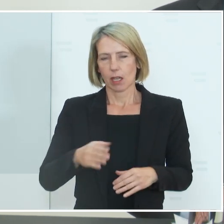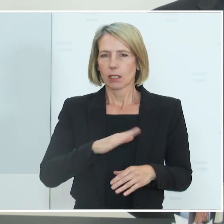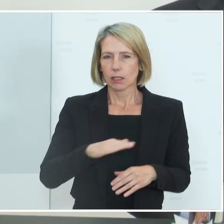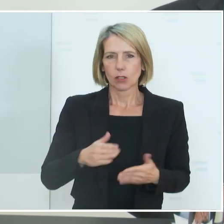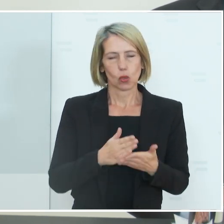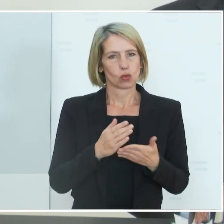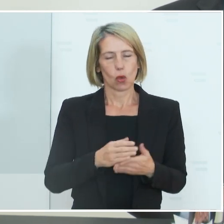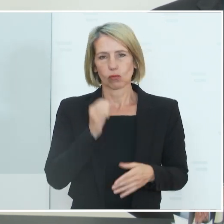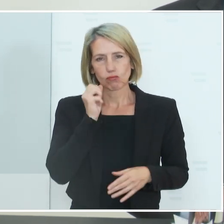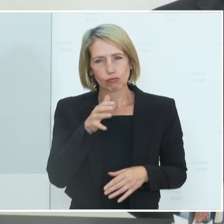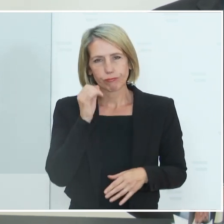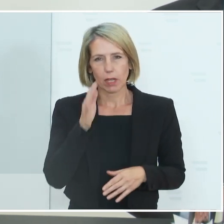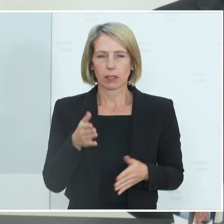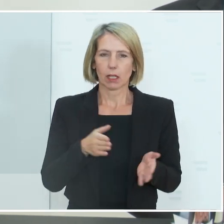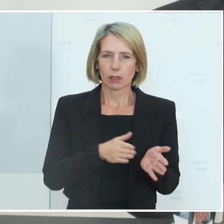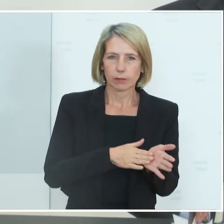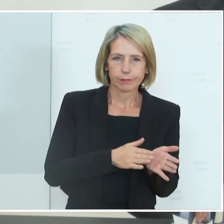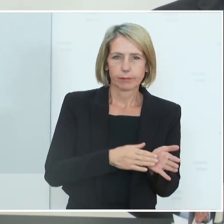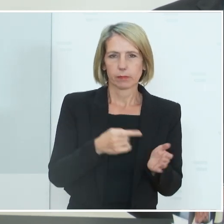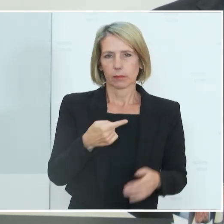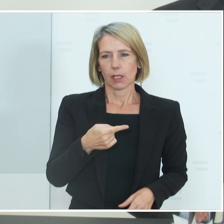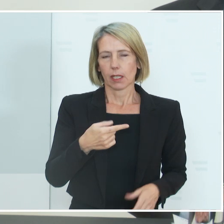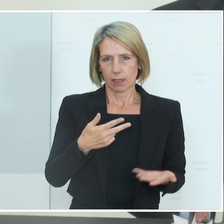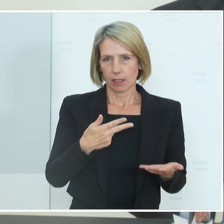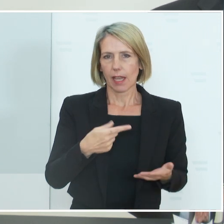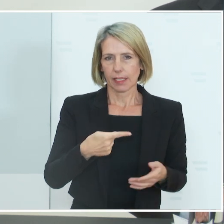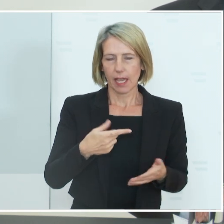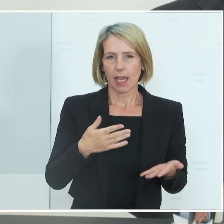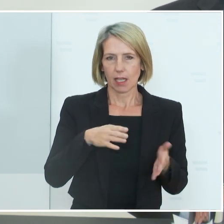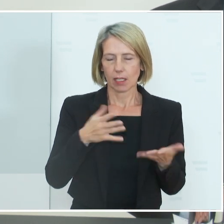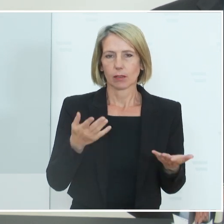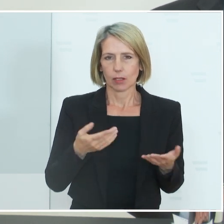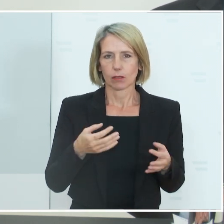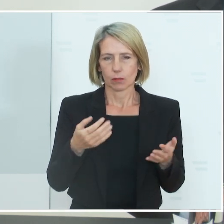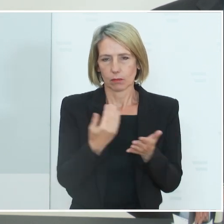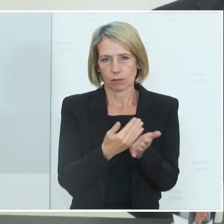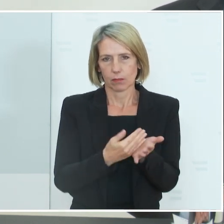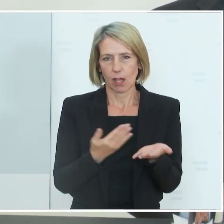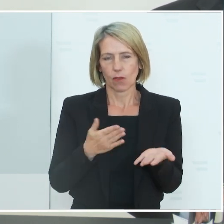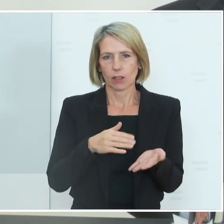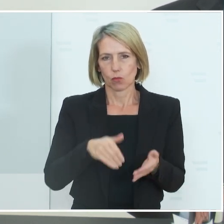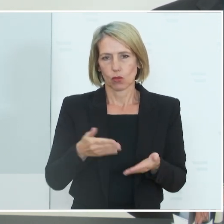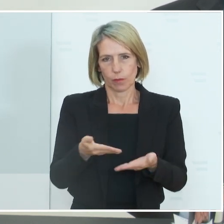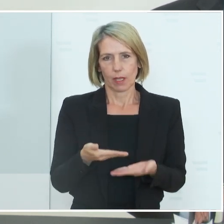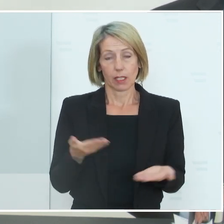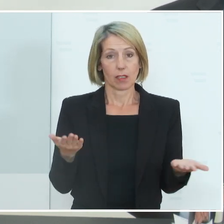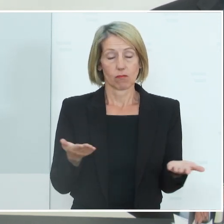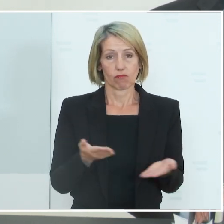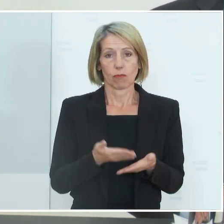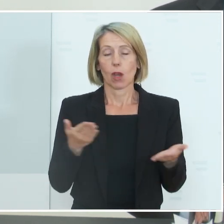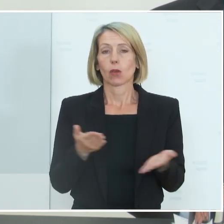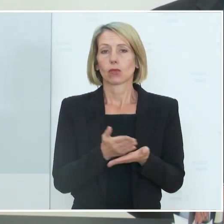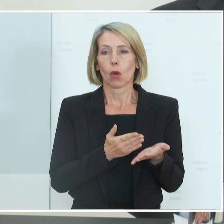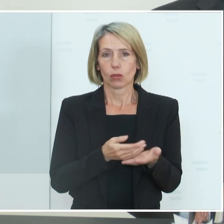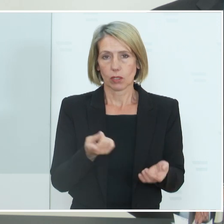zum Alltag, dass sie den Nachweis eines geringen epidemiologischen Risikos erbringen müssen. Doch ein Großteil von Ihnen, nämlich von den